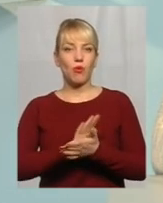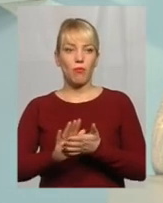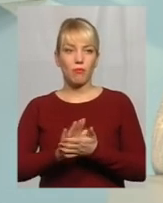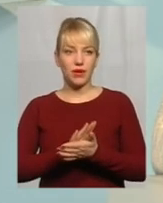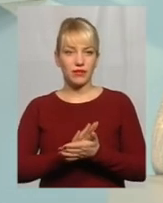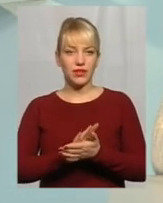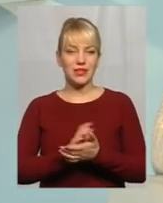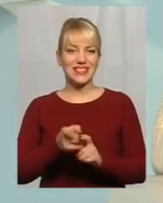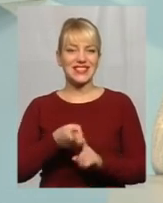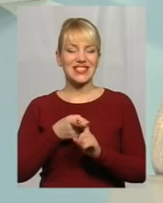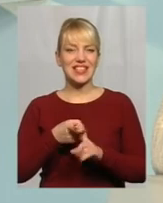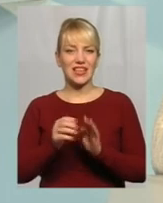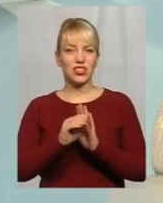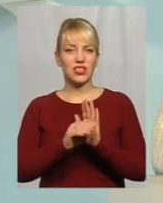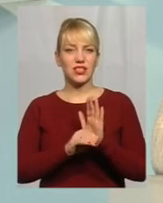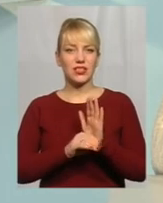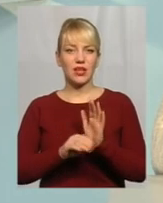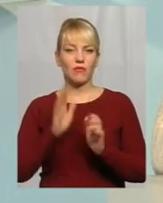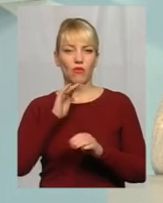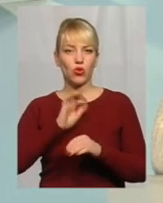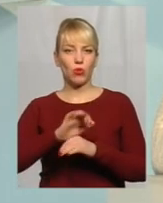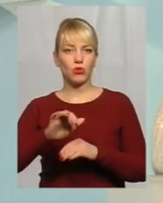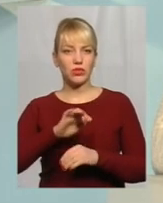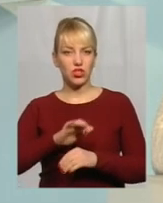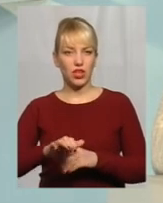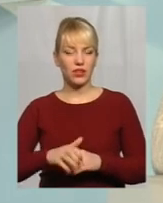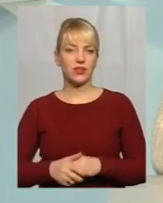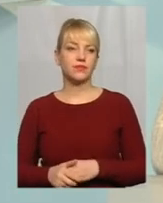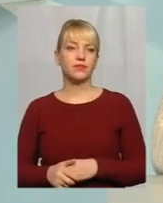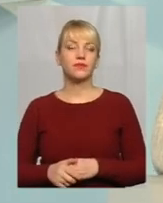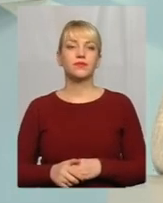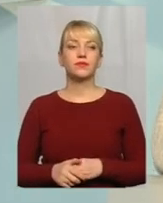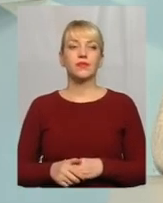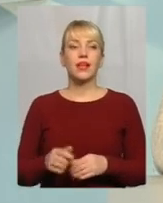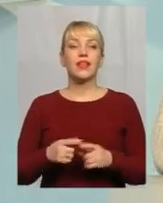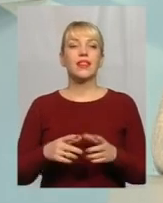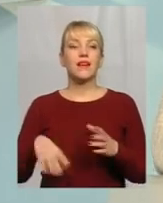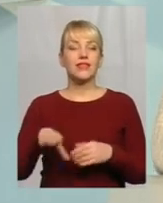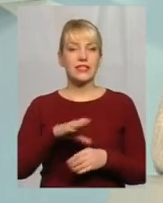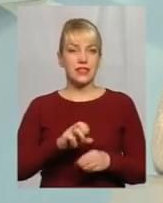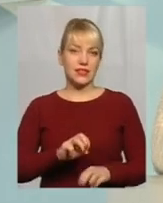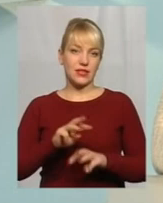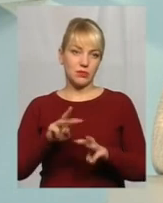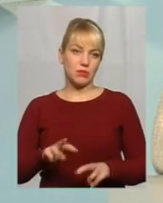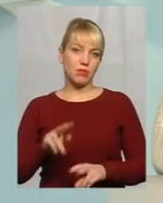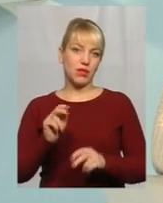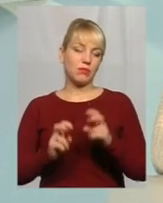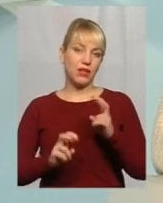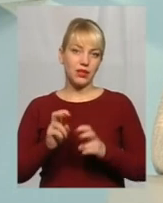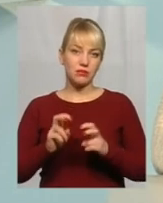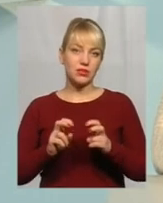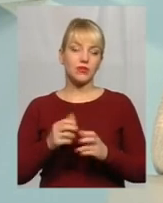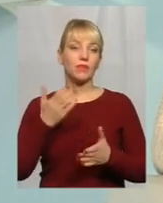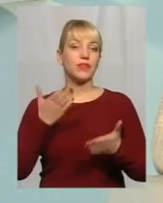ну, знезараження систем водопостачання Ну, на все забезпечення підприємства, тобто,